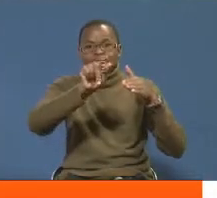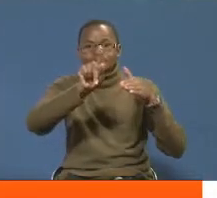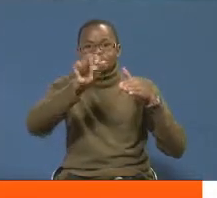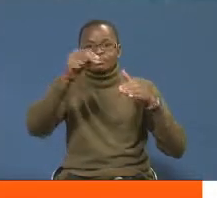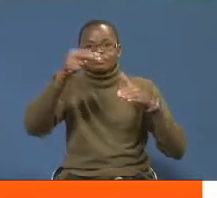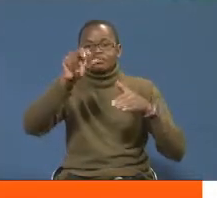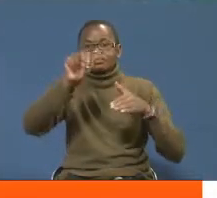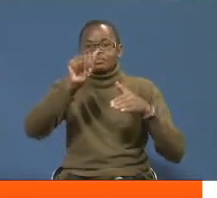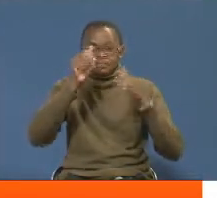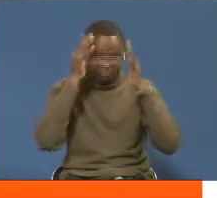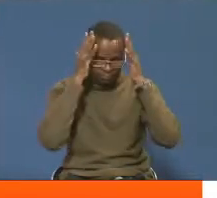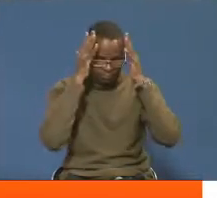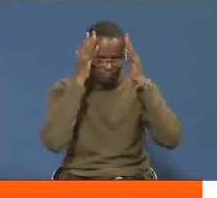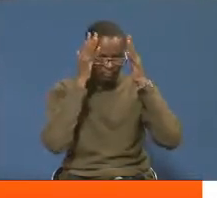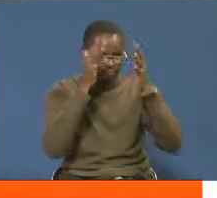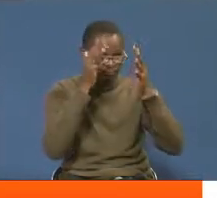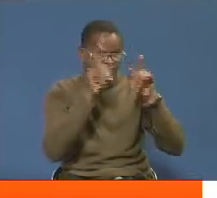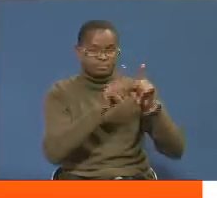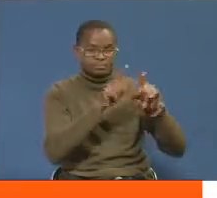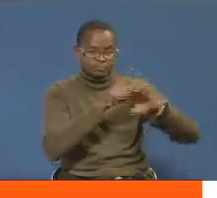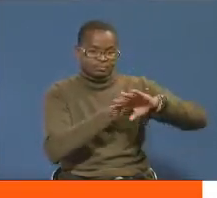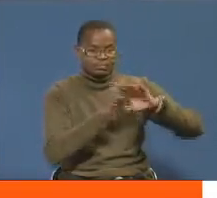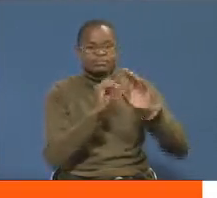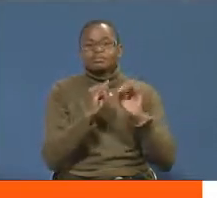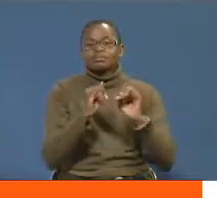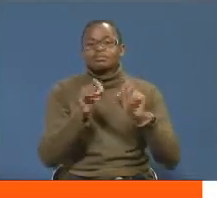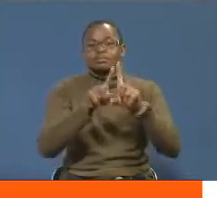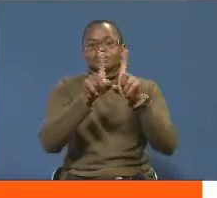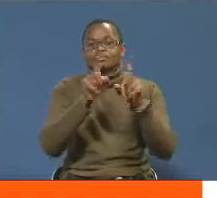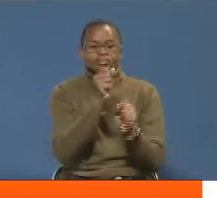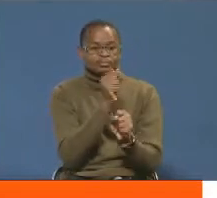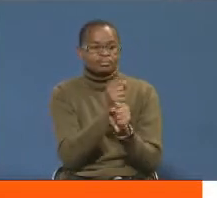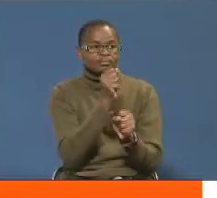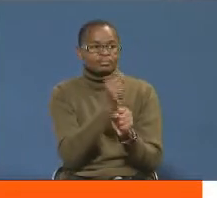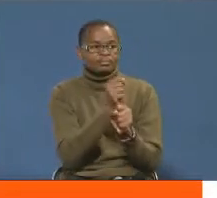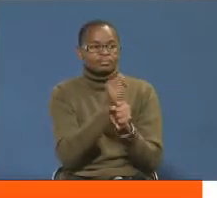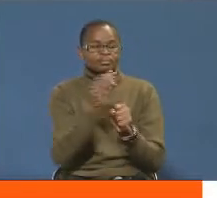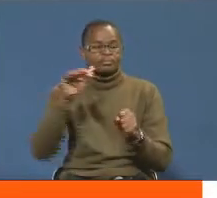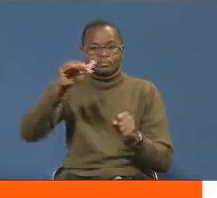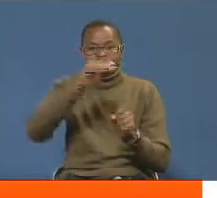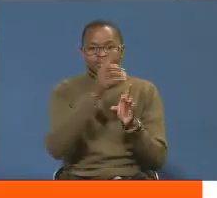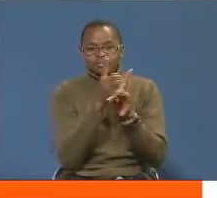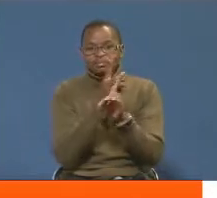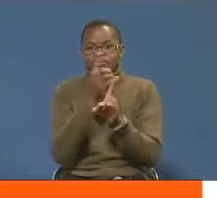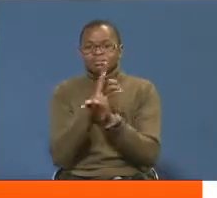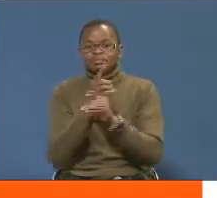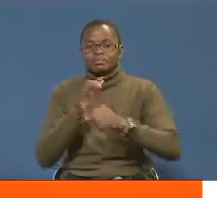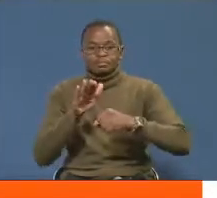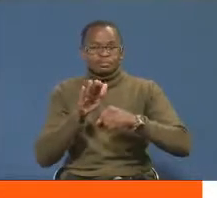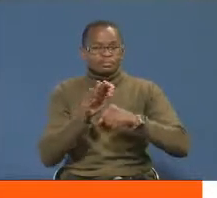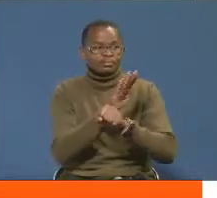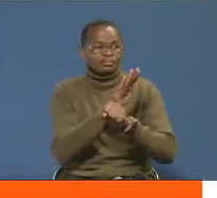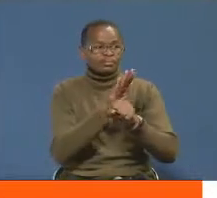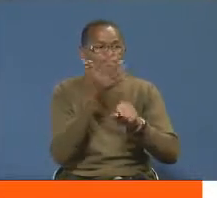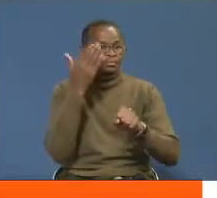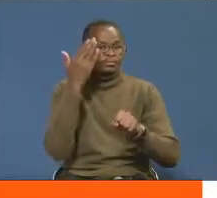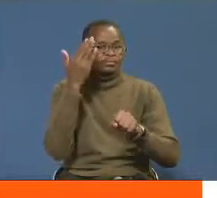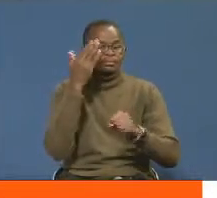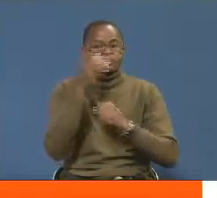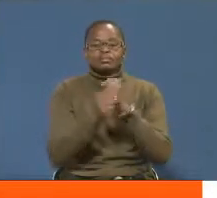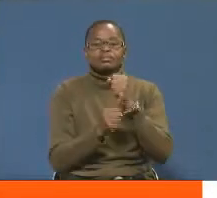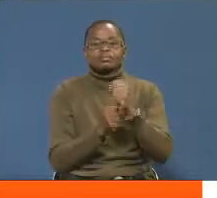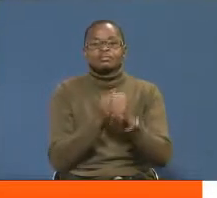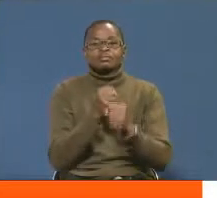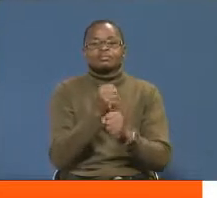wazazi kumakinika, asoa kati huu mtiani huu unapofanyo katika mazingira atufauti kabisa na miaka ya